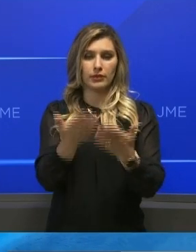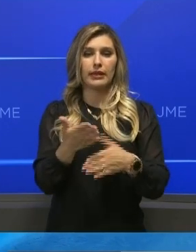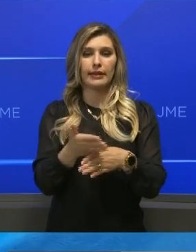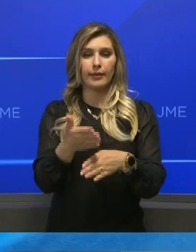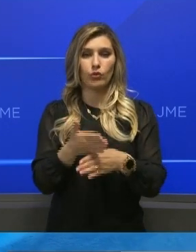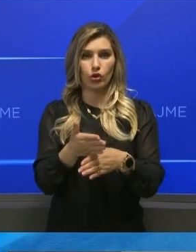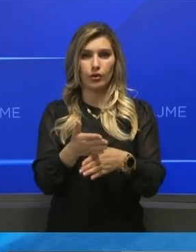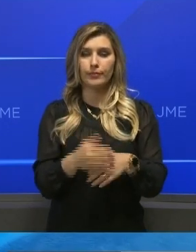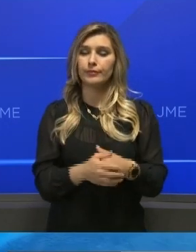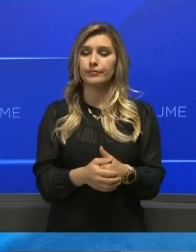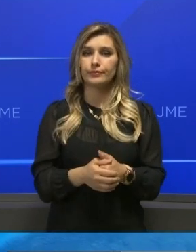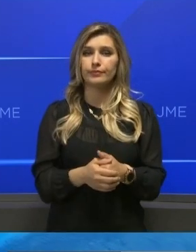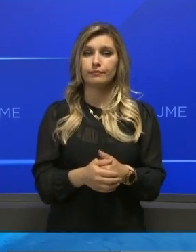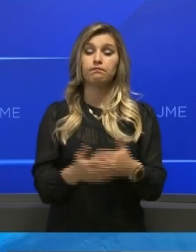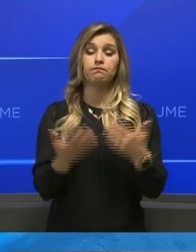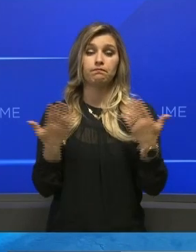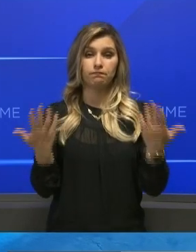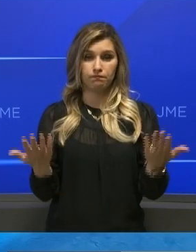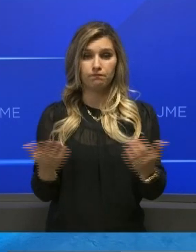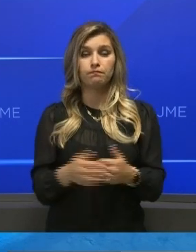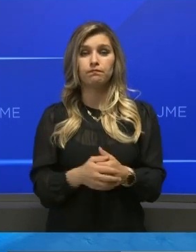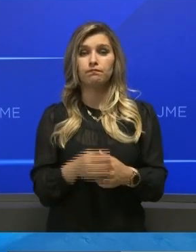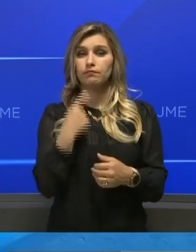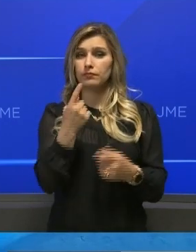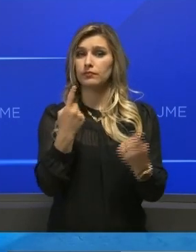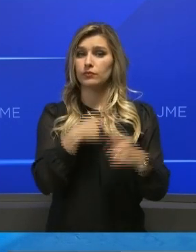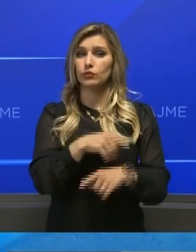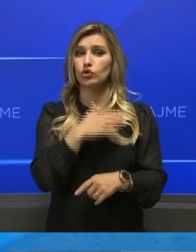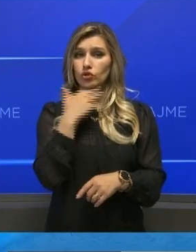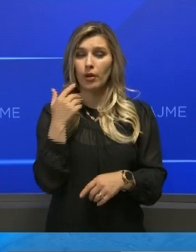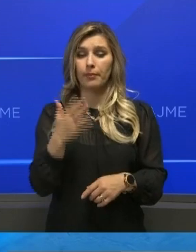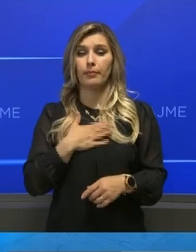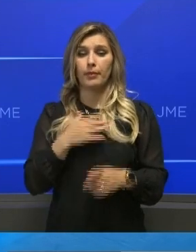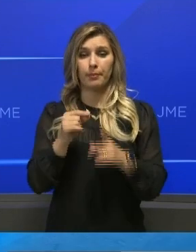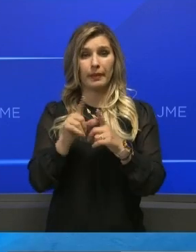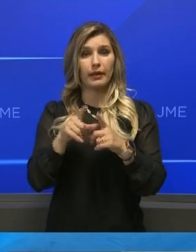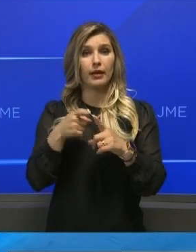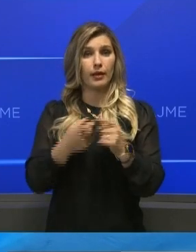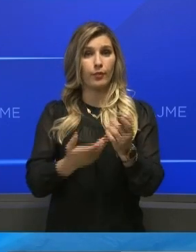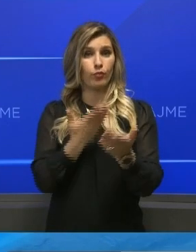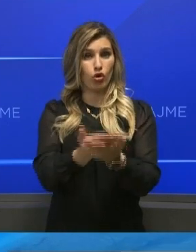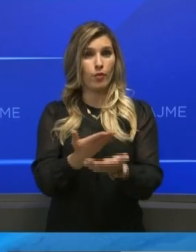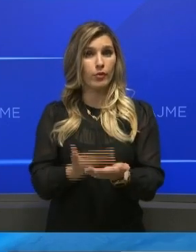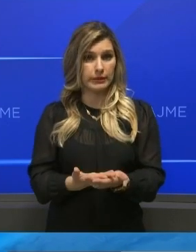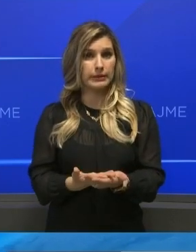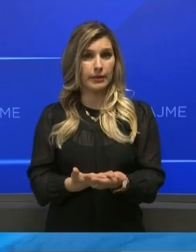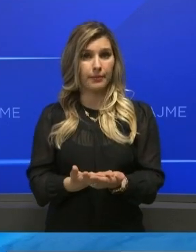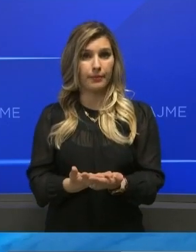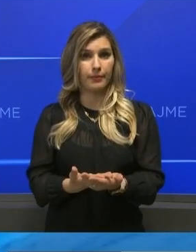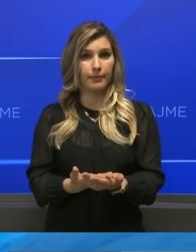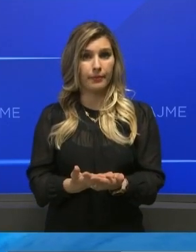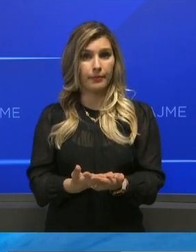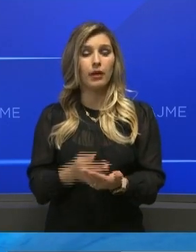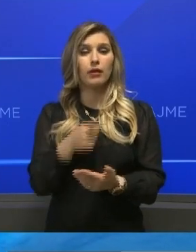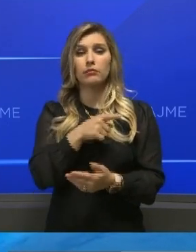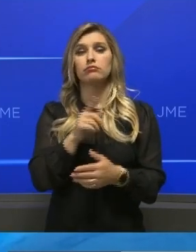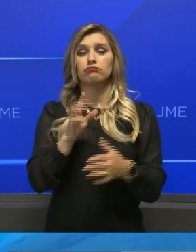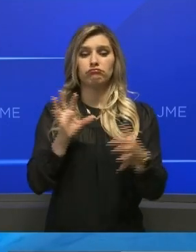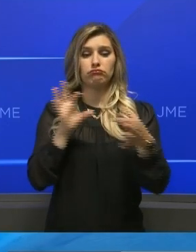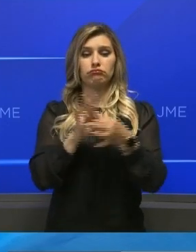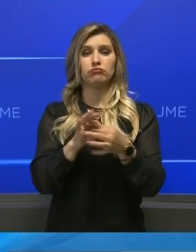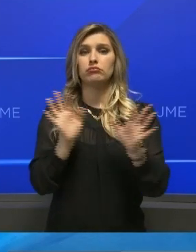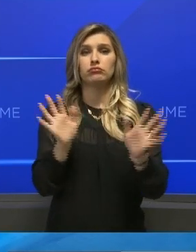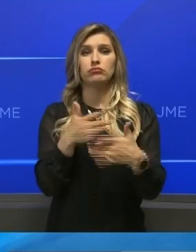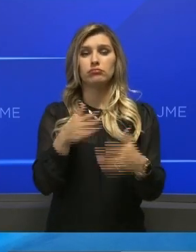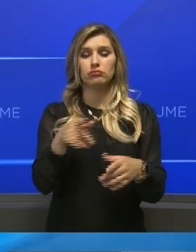instituciones të Republikës Kosovës. Por fatke cështë të propozimet Partisë Demokratikët Kosovët, cilat ishin të harmonizuara e të dakorduara